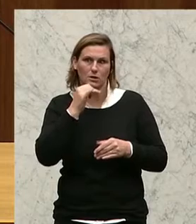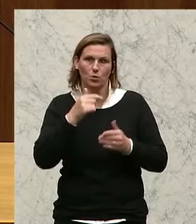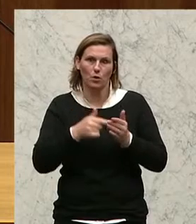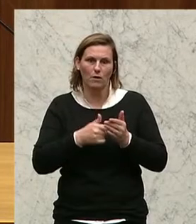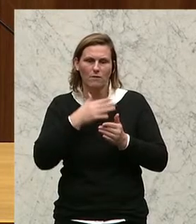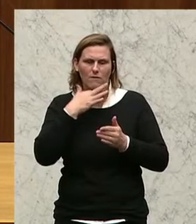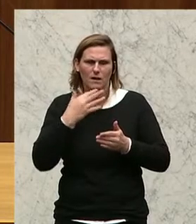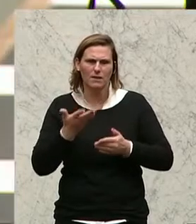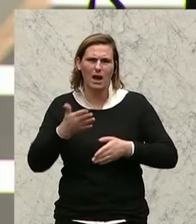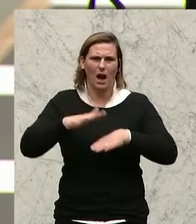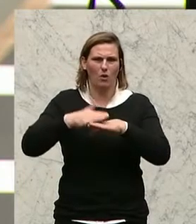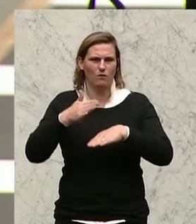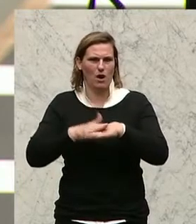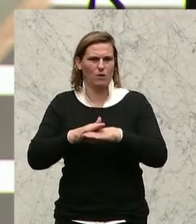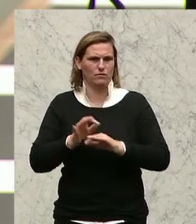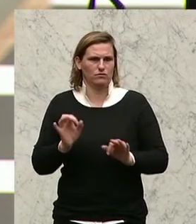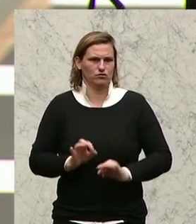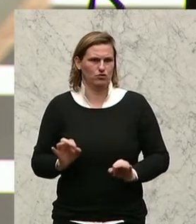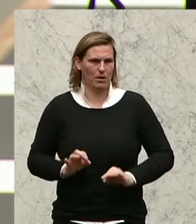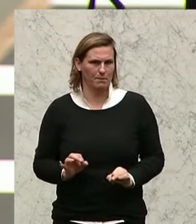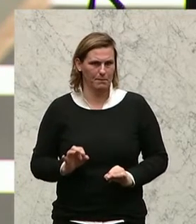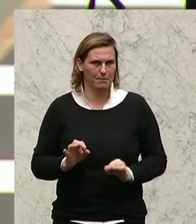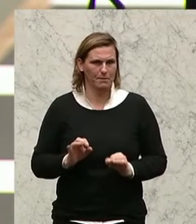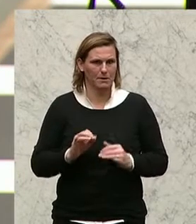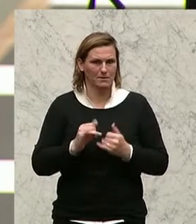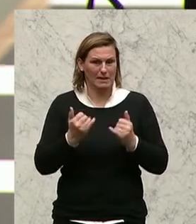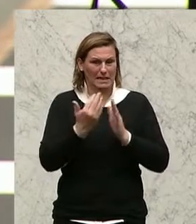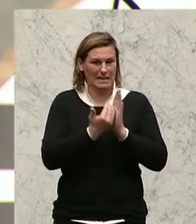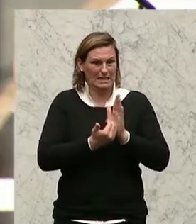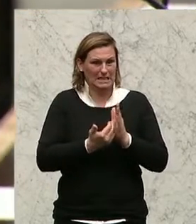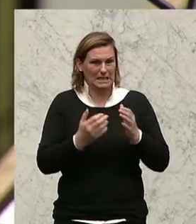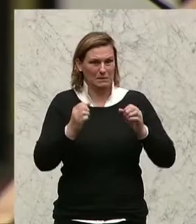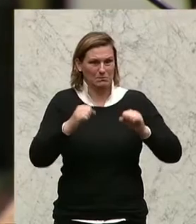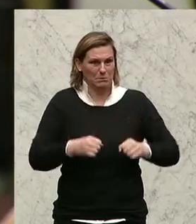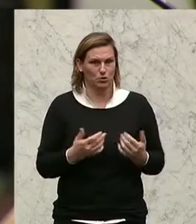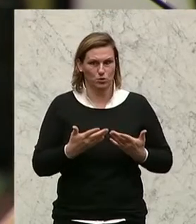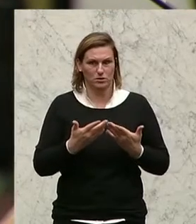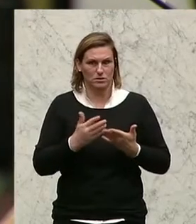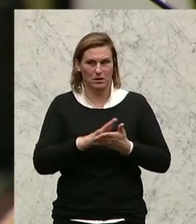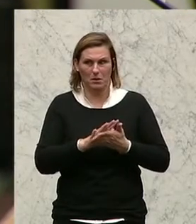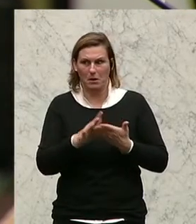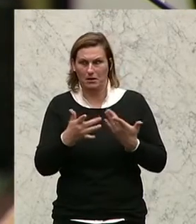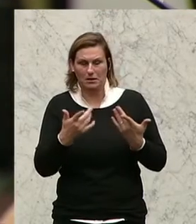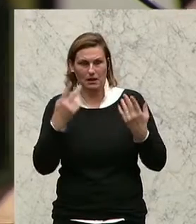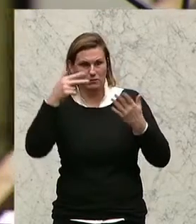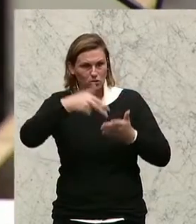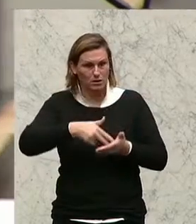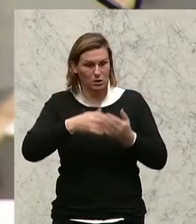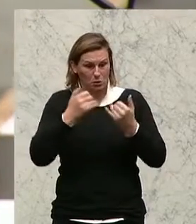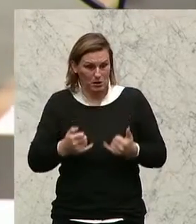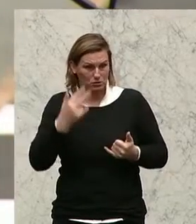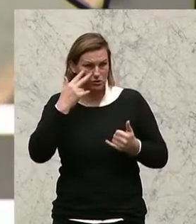viel, viel schlimmer geworden. Wir haben kaum noch Gesetzbeschlüsse, die wir überhaupt treffen. Und dann schauen wir uns an dieses Budget